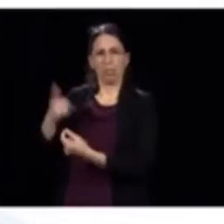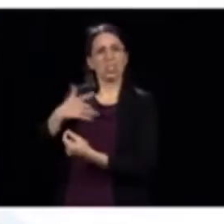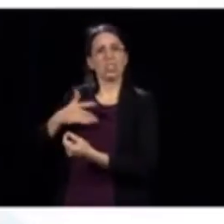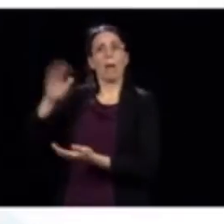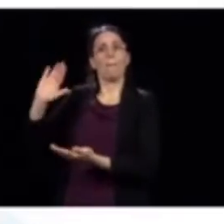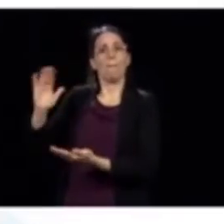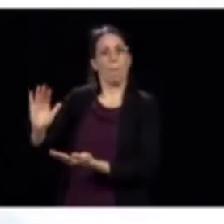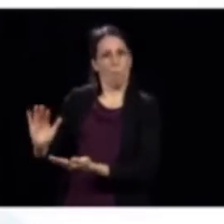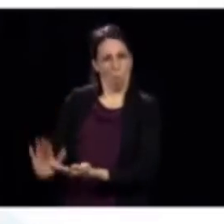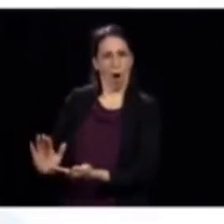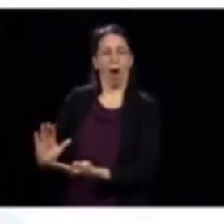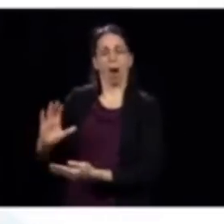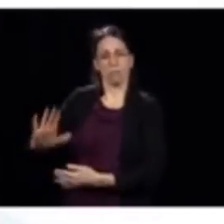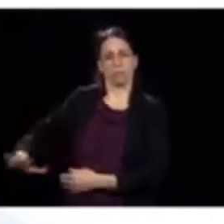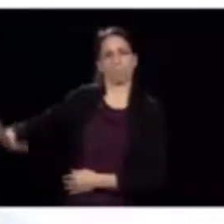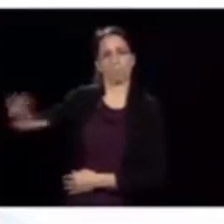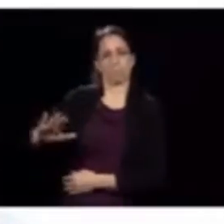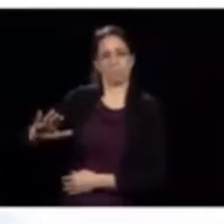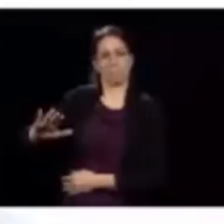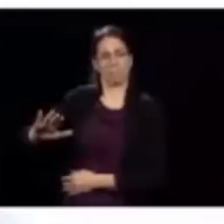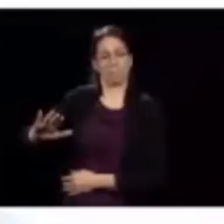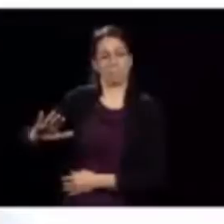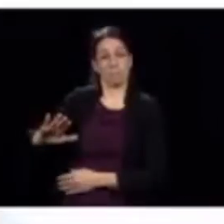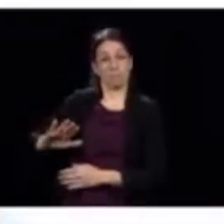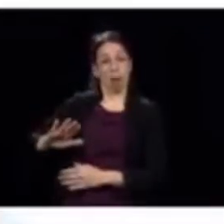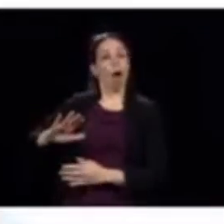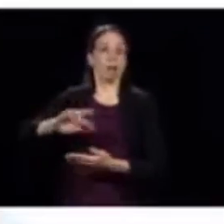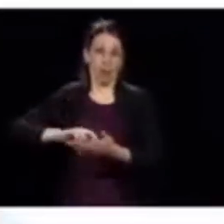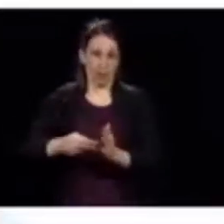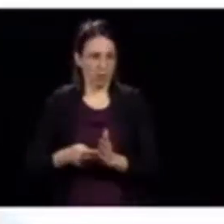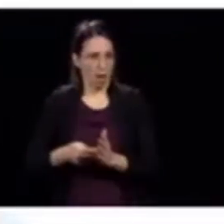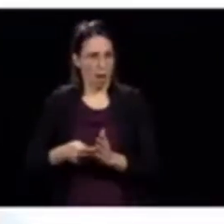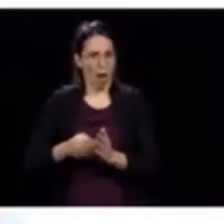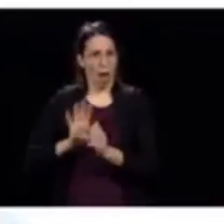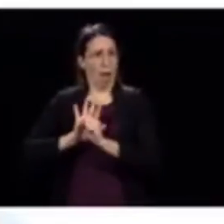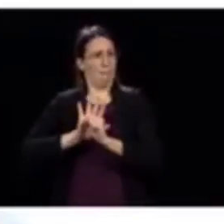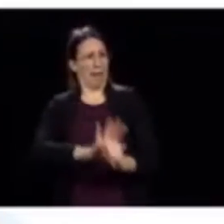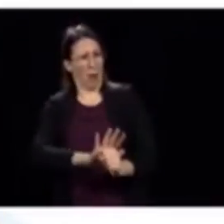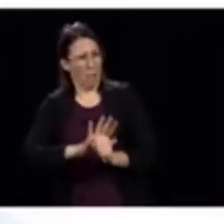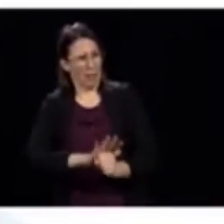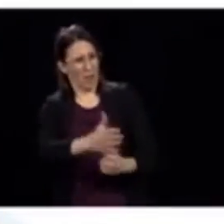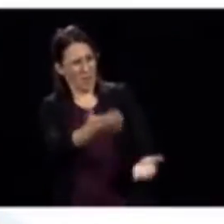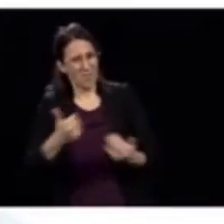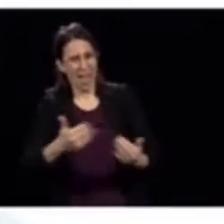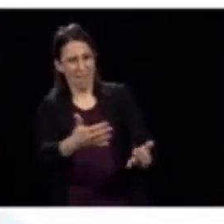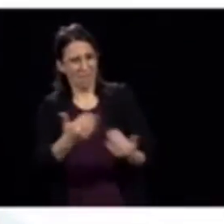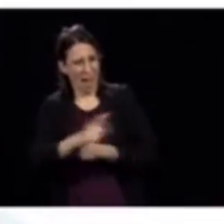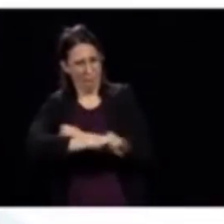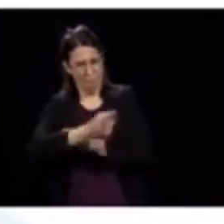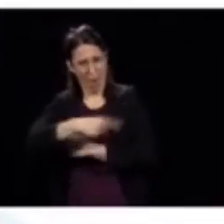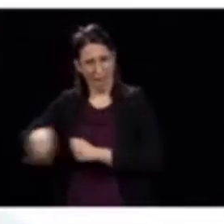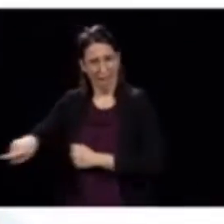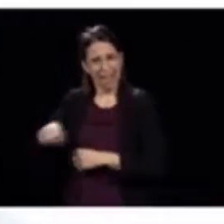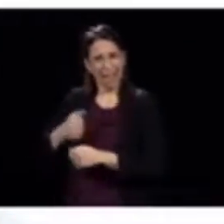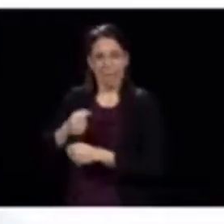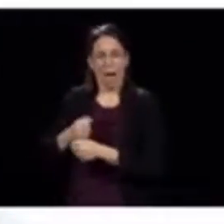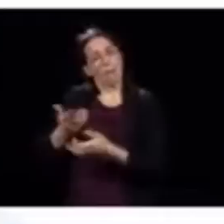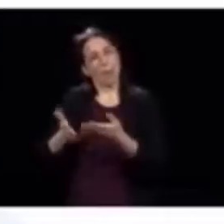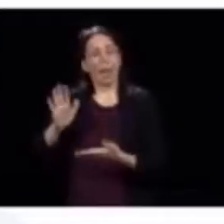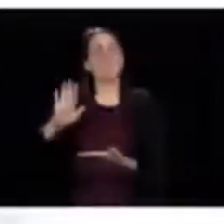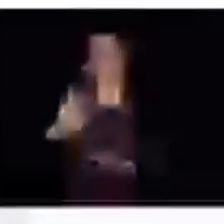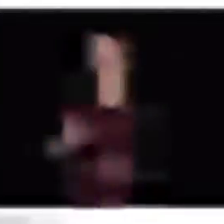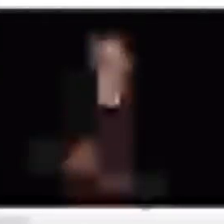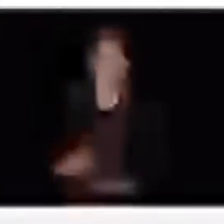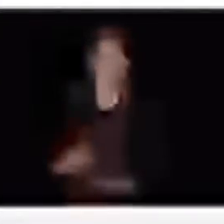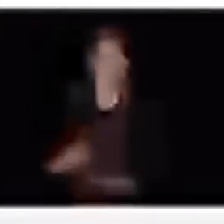les CHSLD. Donc, ça veut dire moins d'exigence, moins de pression sur le personnel. Donc, on